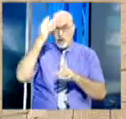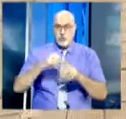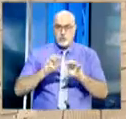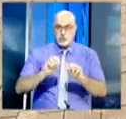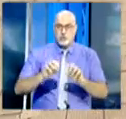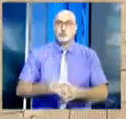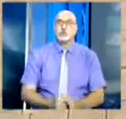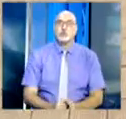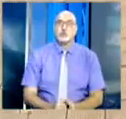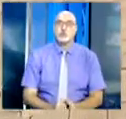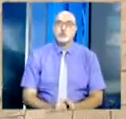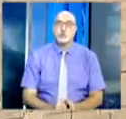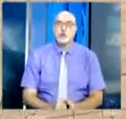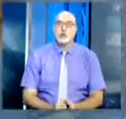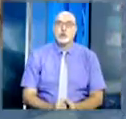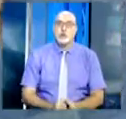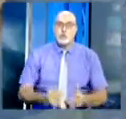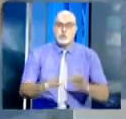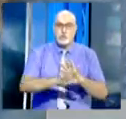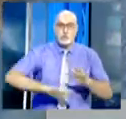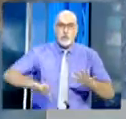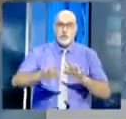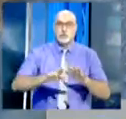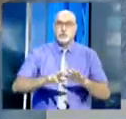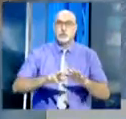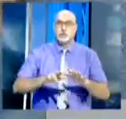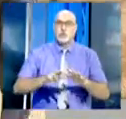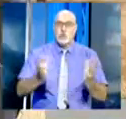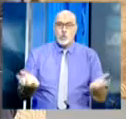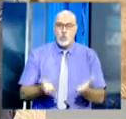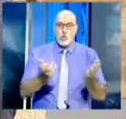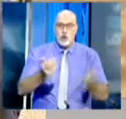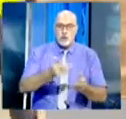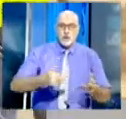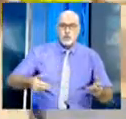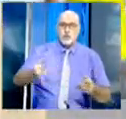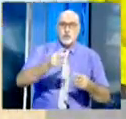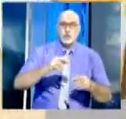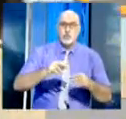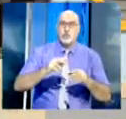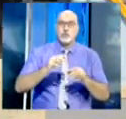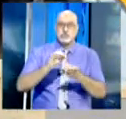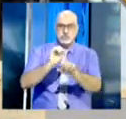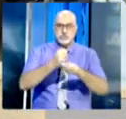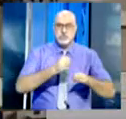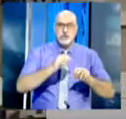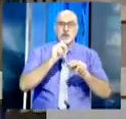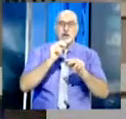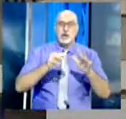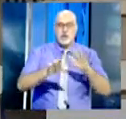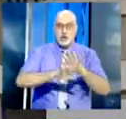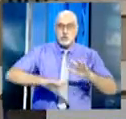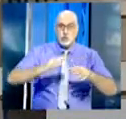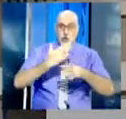أحسن أظروف تتواصل عبر الوطن الحملة الوطنية لتنظيف المؤسسات التربوية والمحيط المدرسي